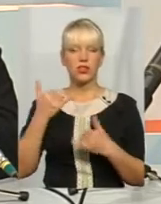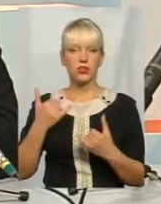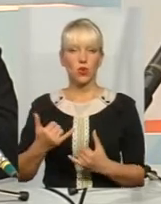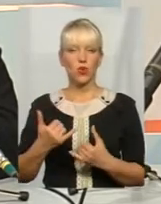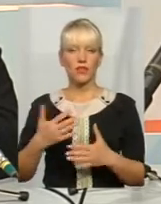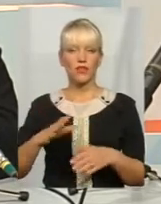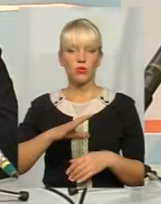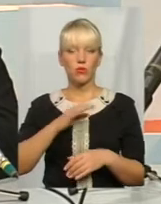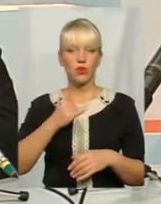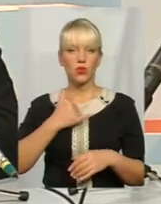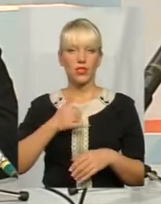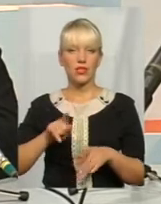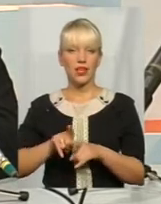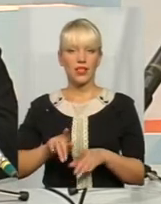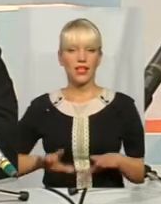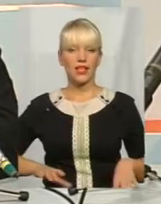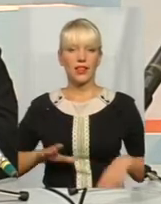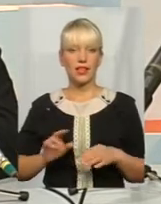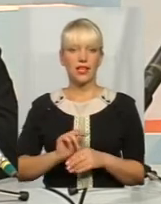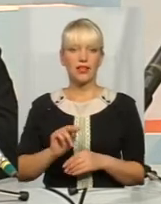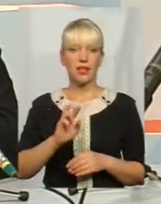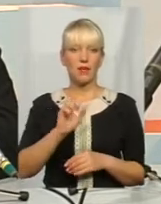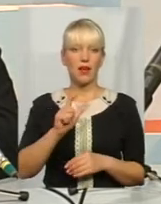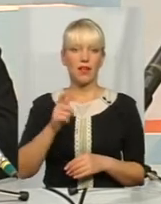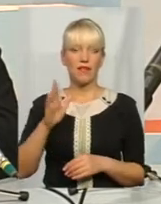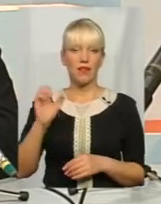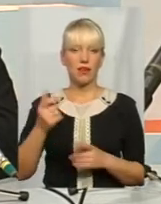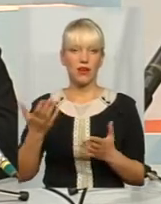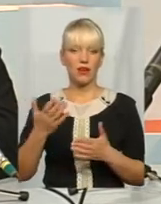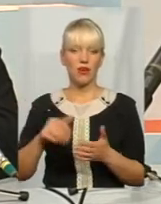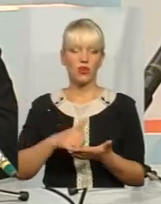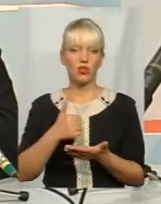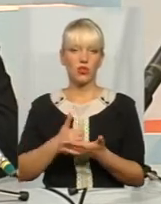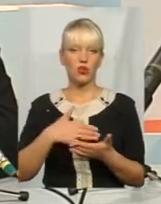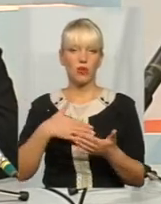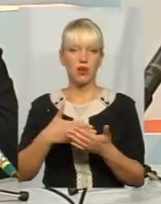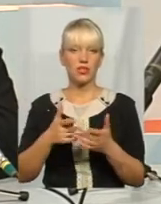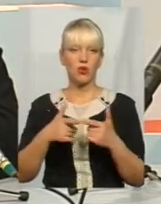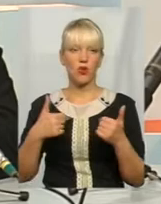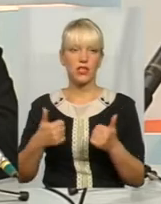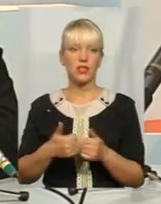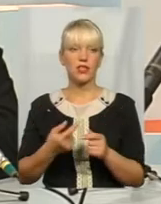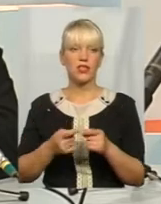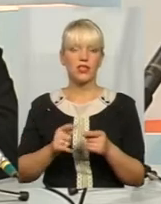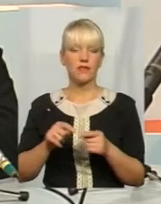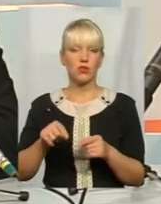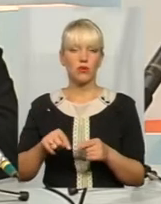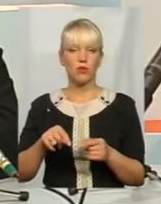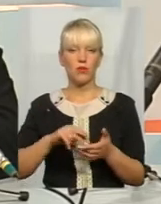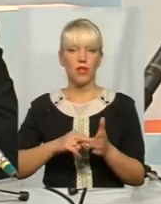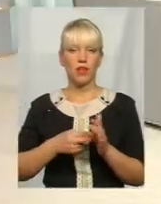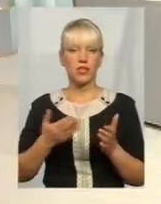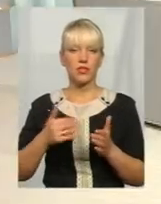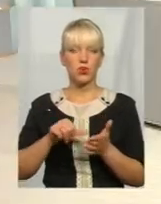у нас відбувалися такі тренінги з Тетяною Баєвою, яка отримує одну з громадських організацій. В цьому плані це і